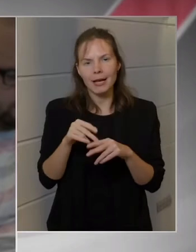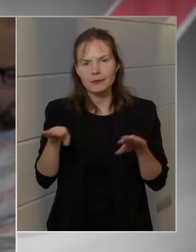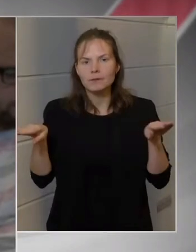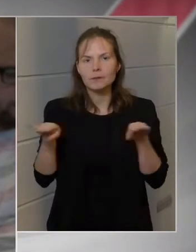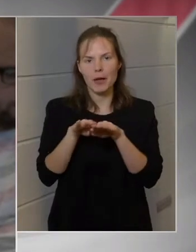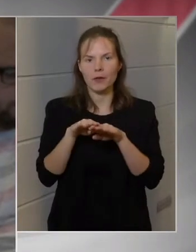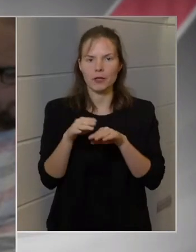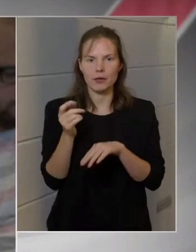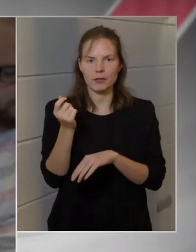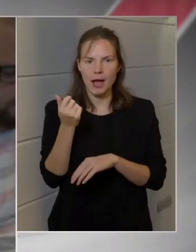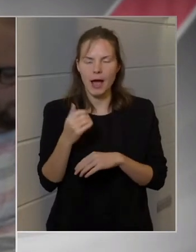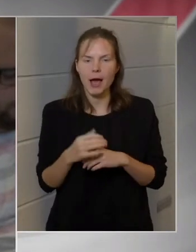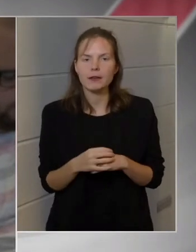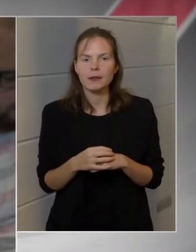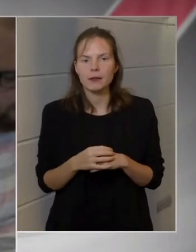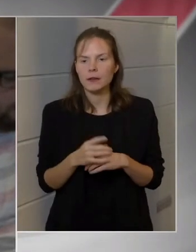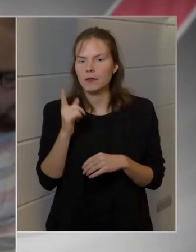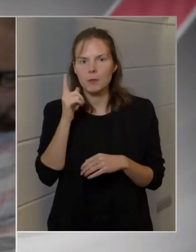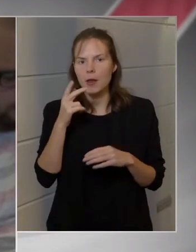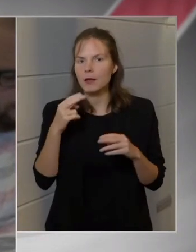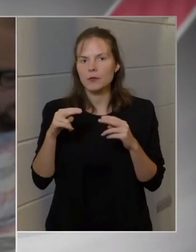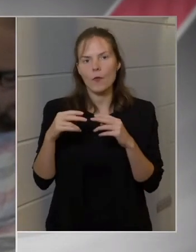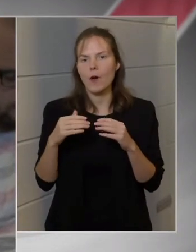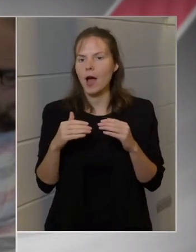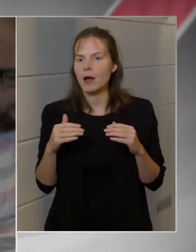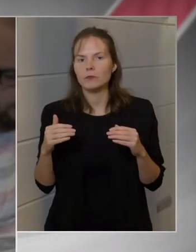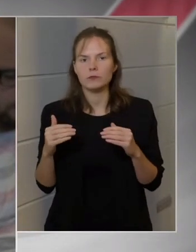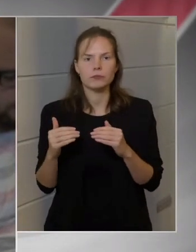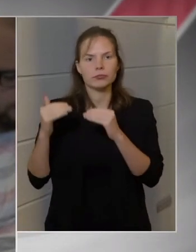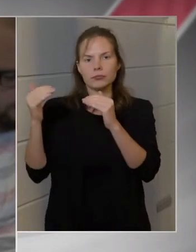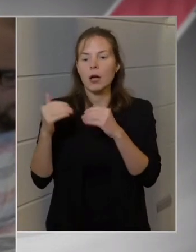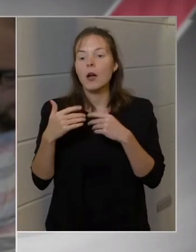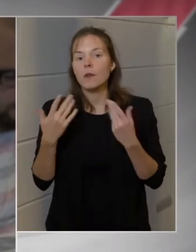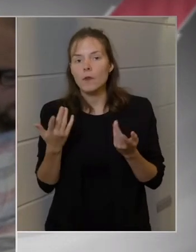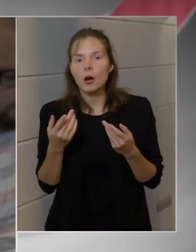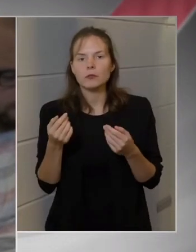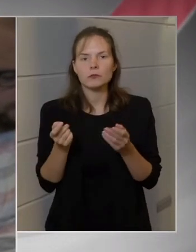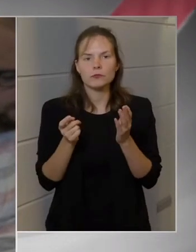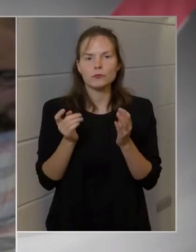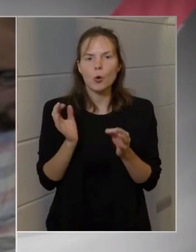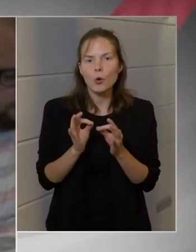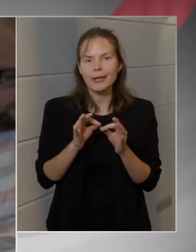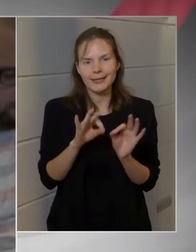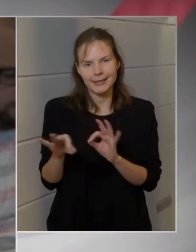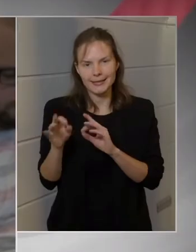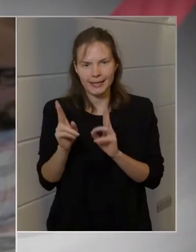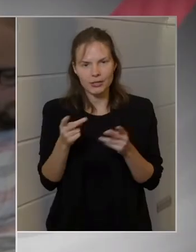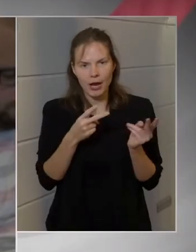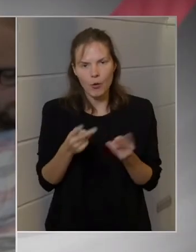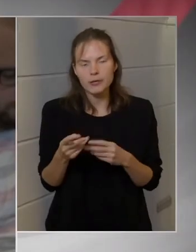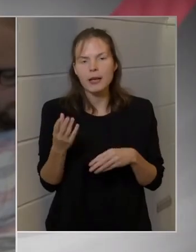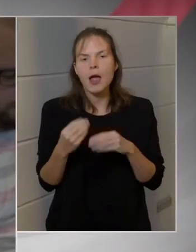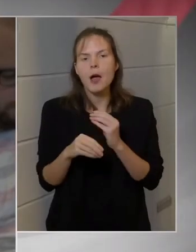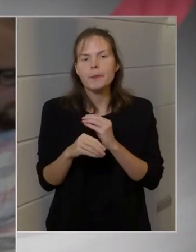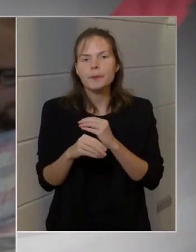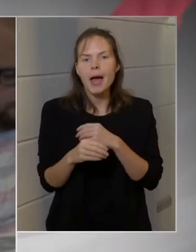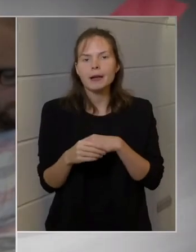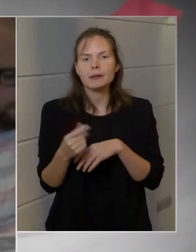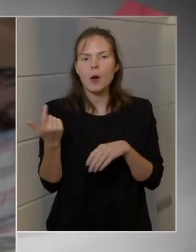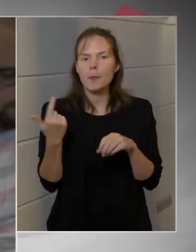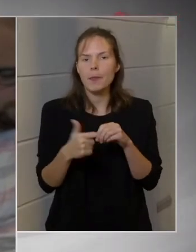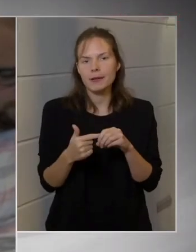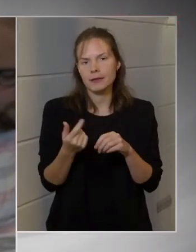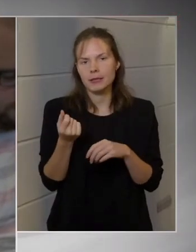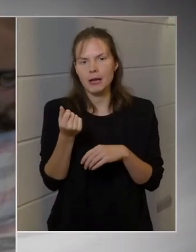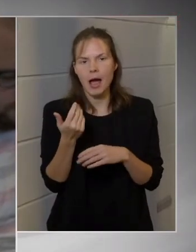fagyasztani az árakat, vagy konkrét intézkedéseket kell hozni? Ugye átlépte a benzinára a 95-ös oktán